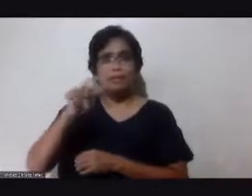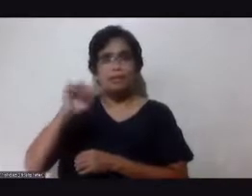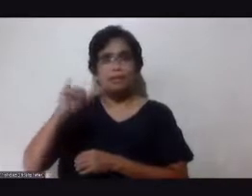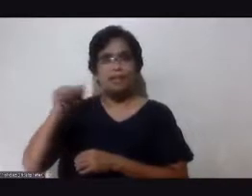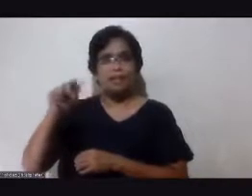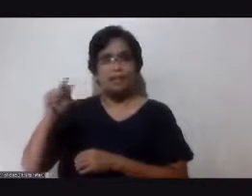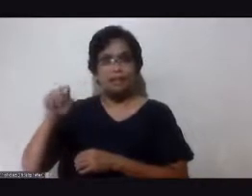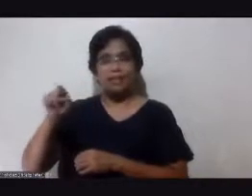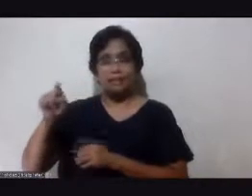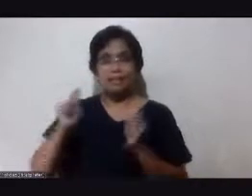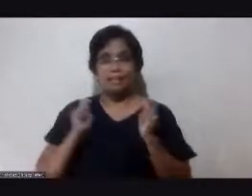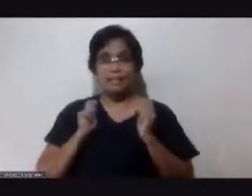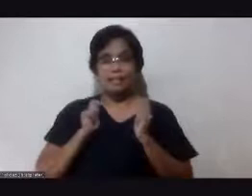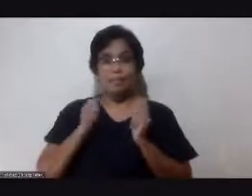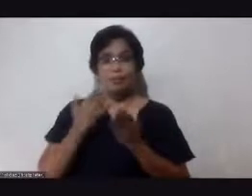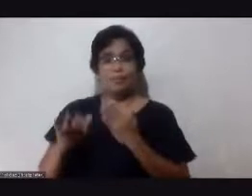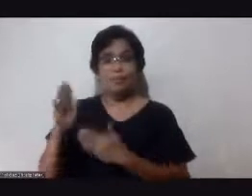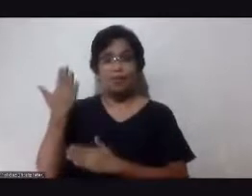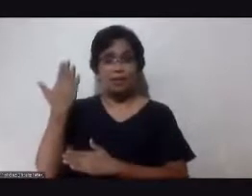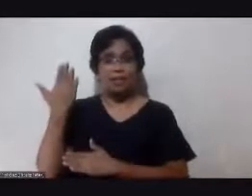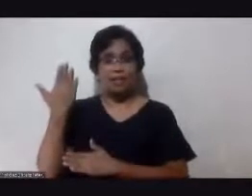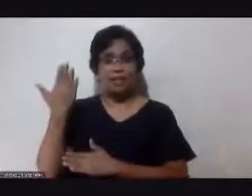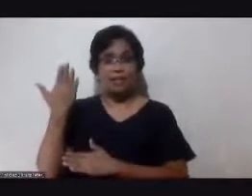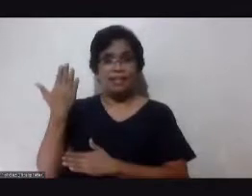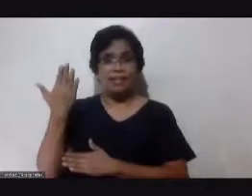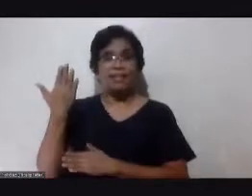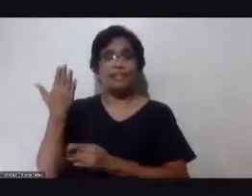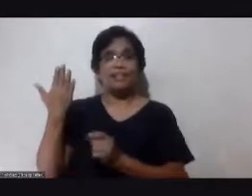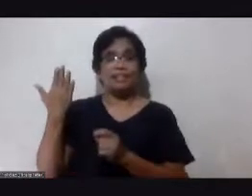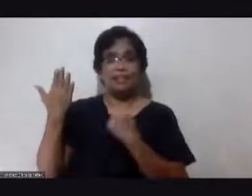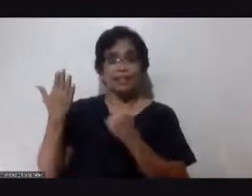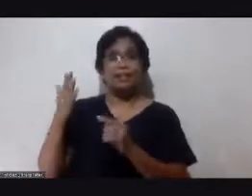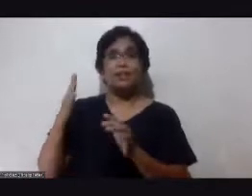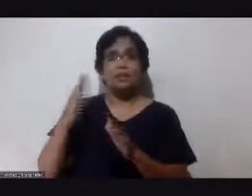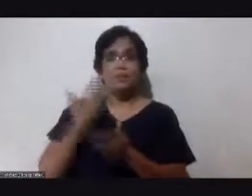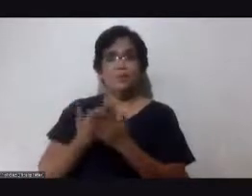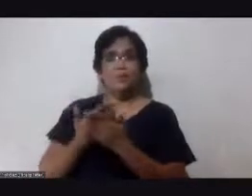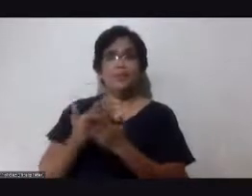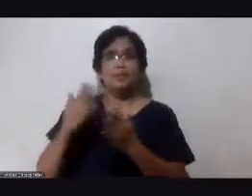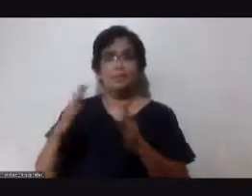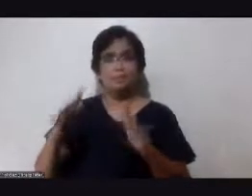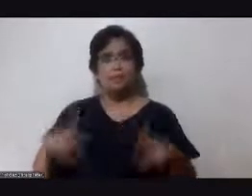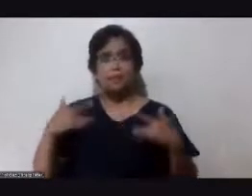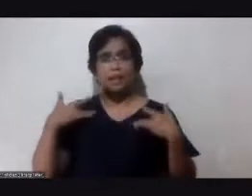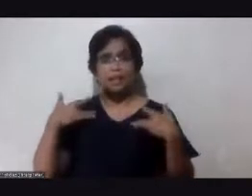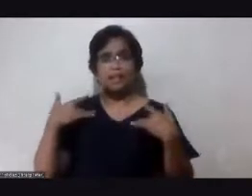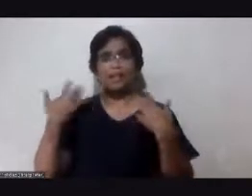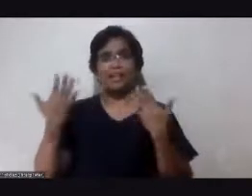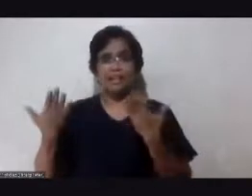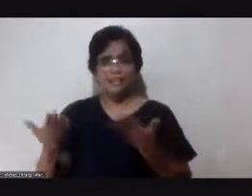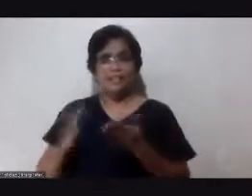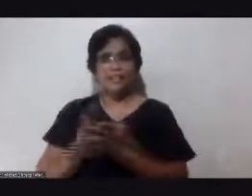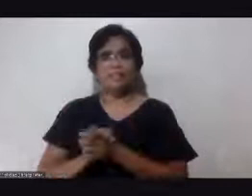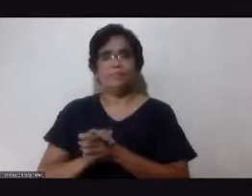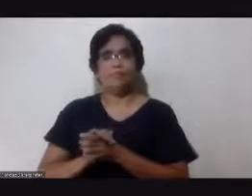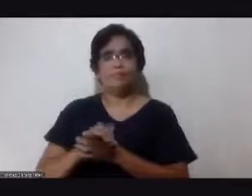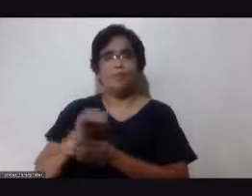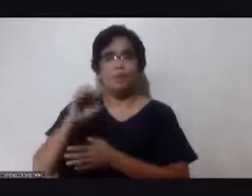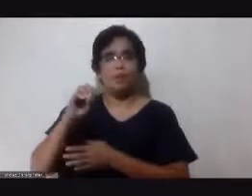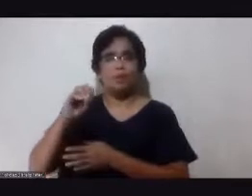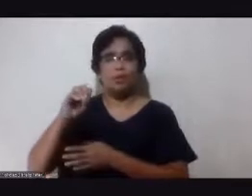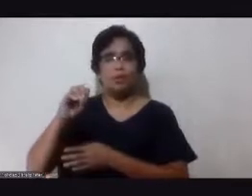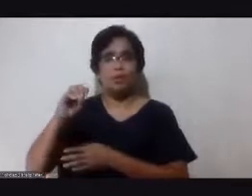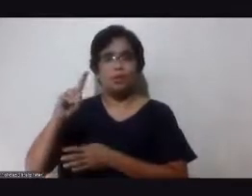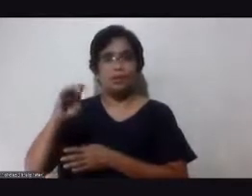good morning po sa inyo magandang umaga sabi niya magandang buhay brother Benz at brother Eng okay si Audit si sir